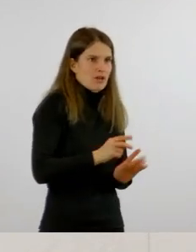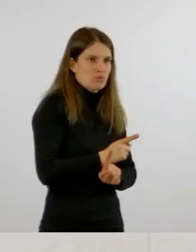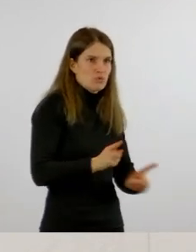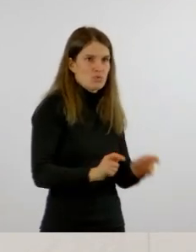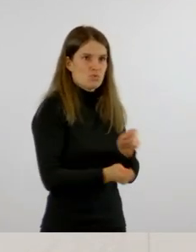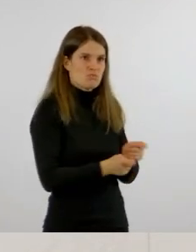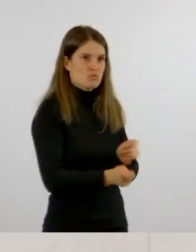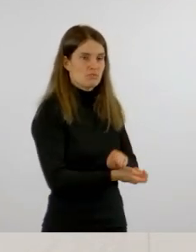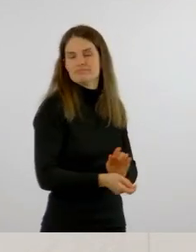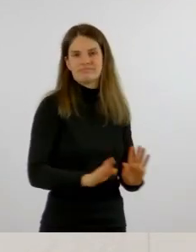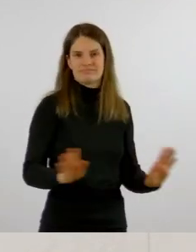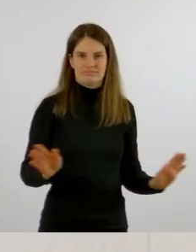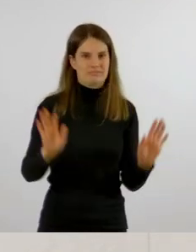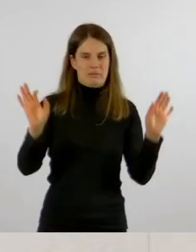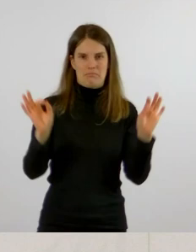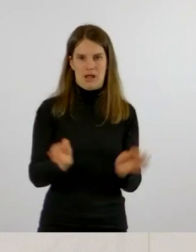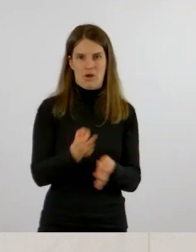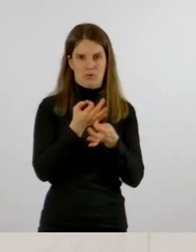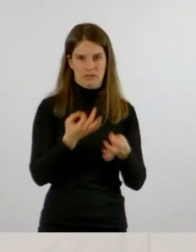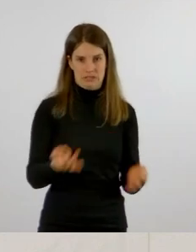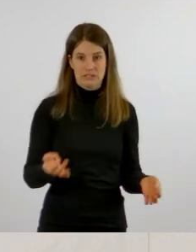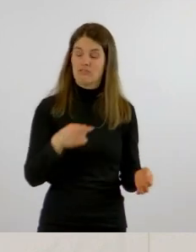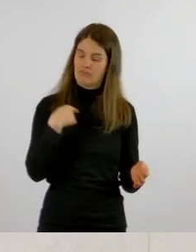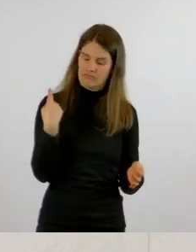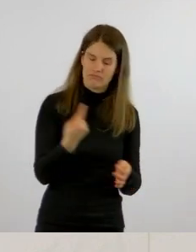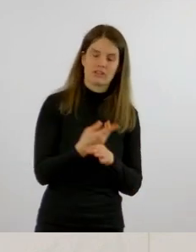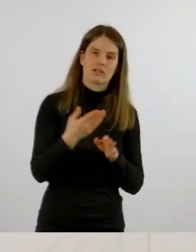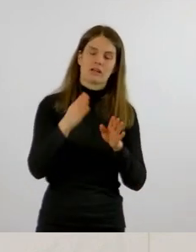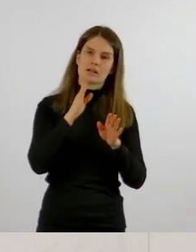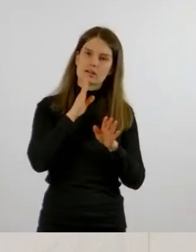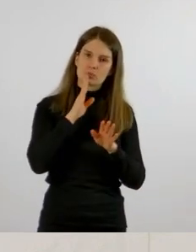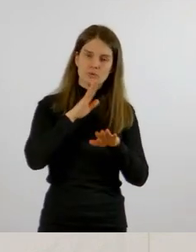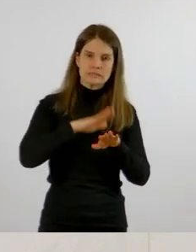Betroffene und mit Ihrem Arbeitgeber in Verbindung.